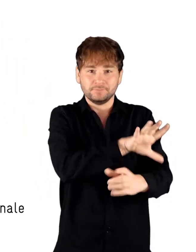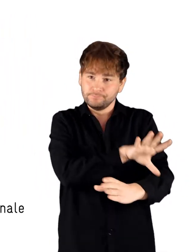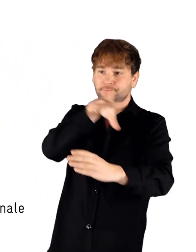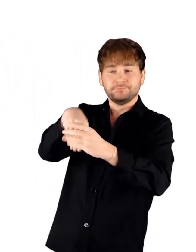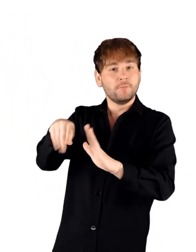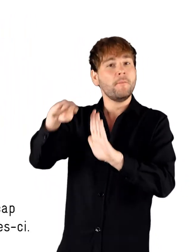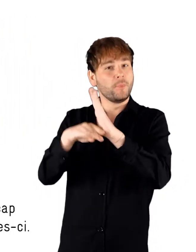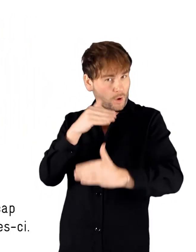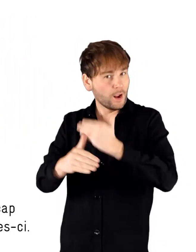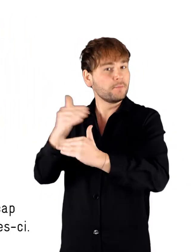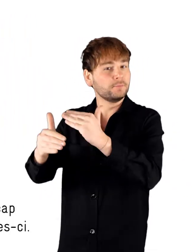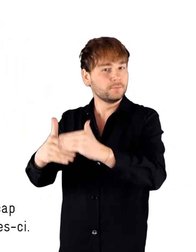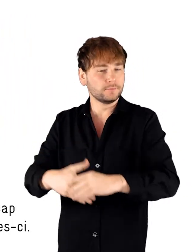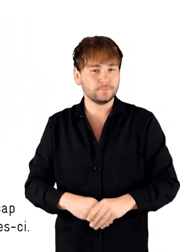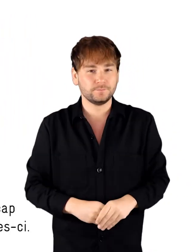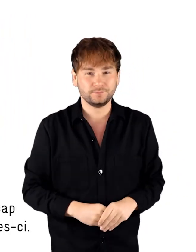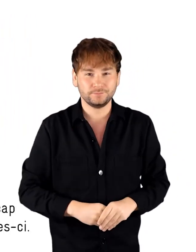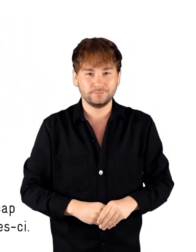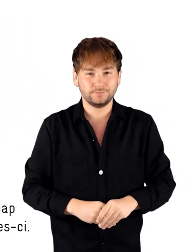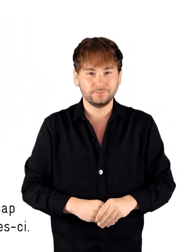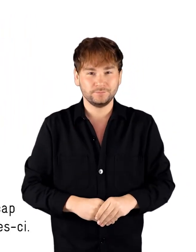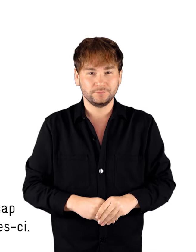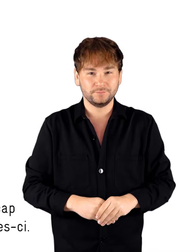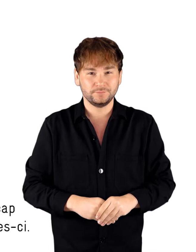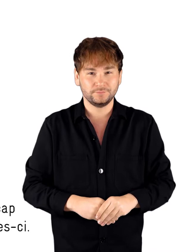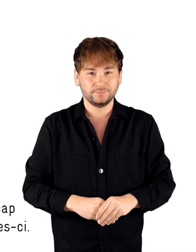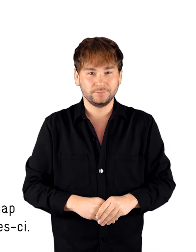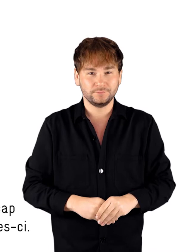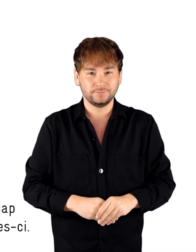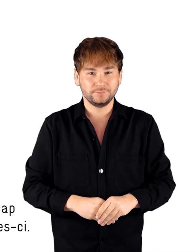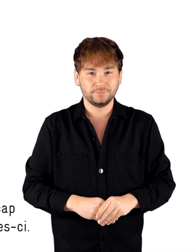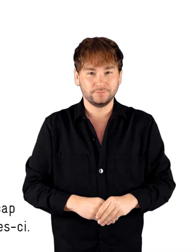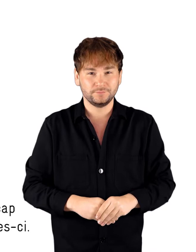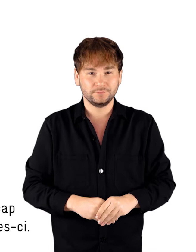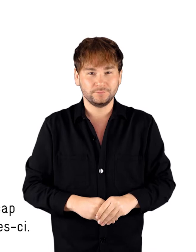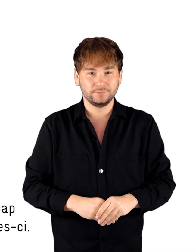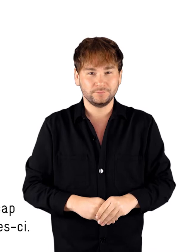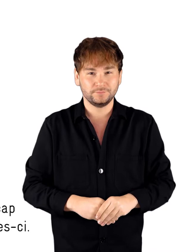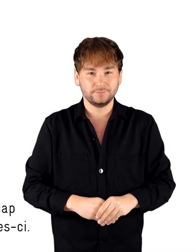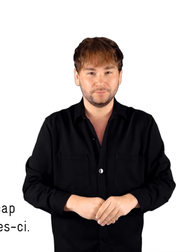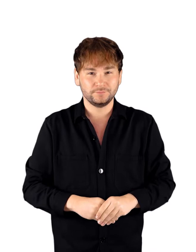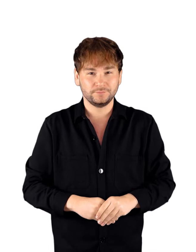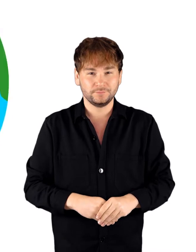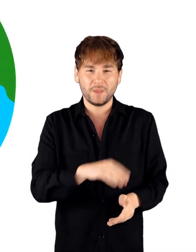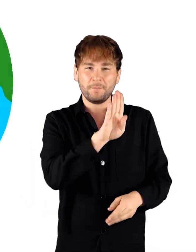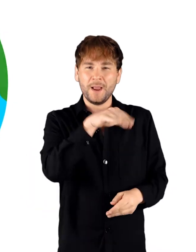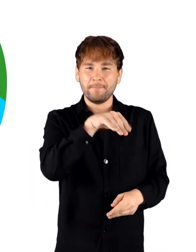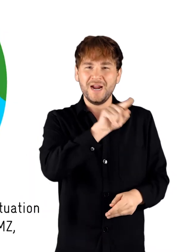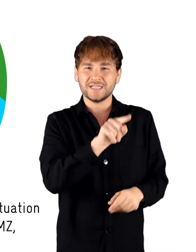de développement inclut les personnes en situation de handicap et rend leurs programmes accessibles à celles-ci.